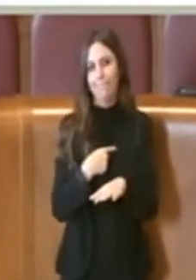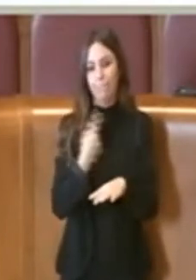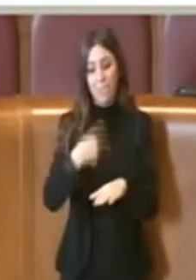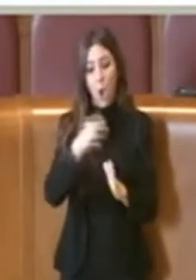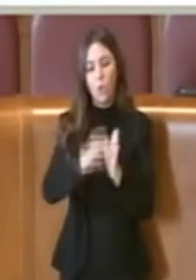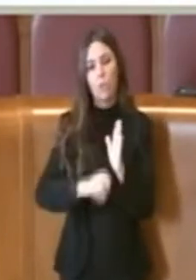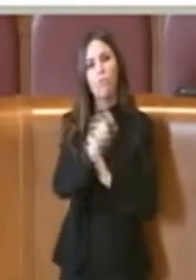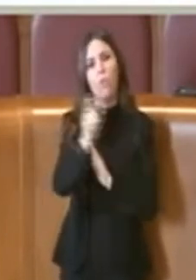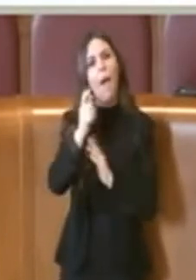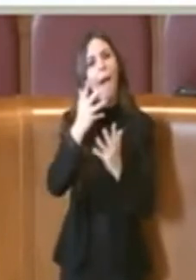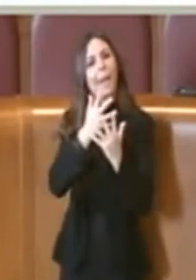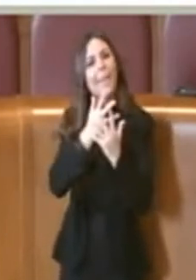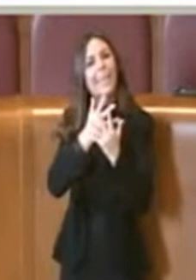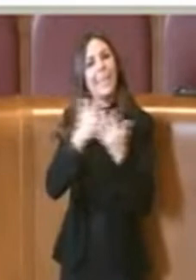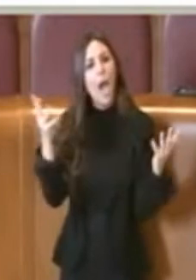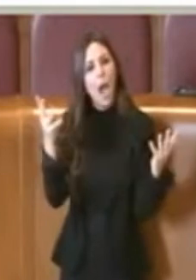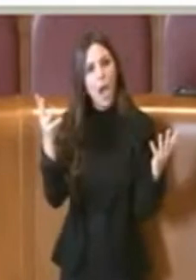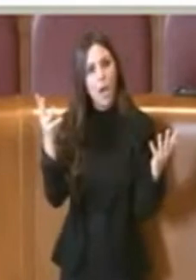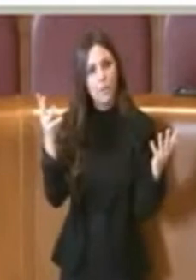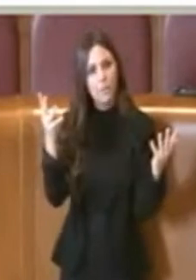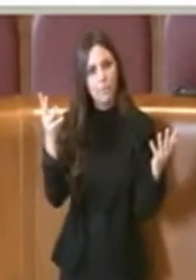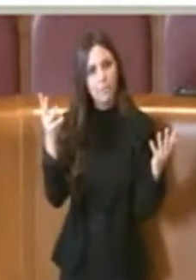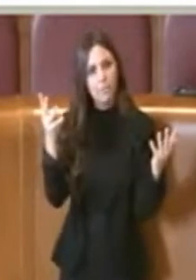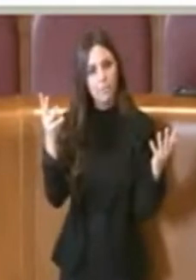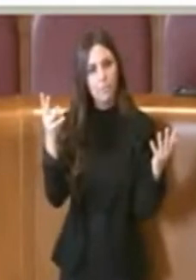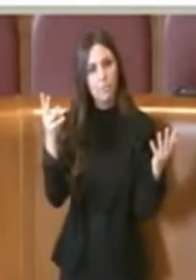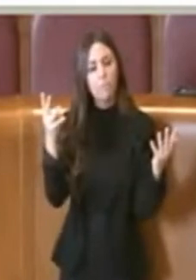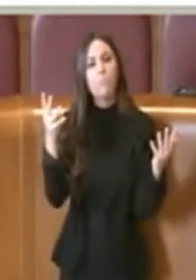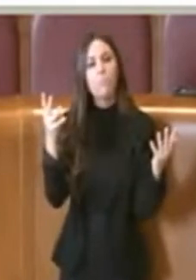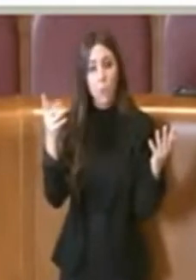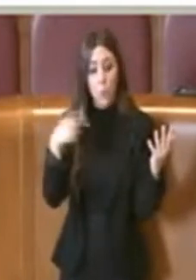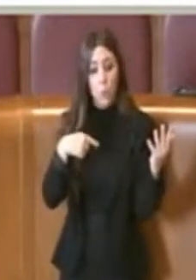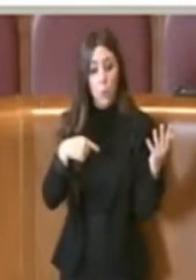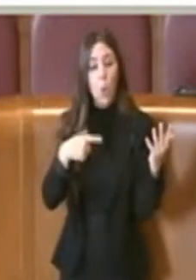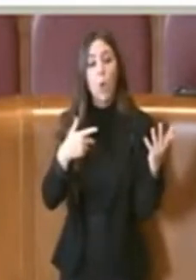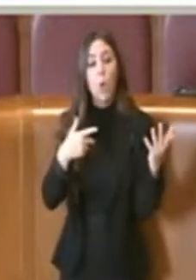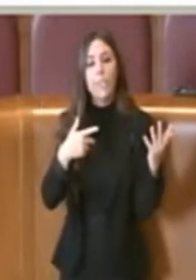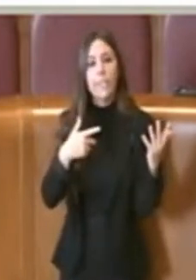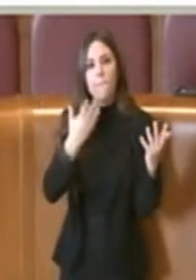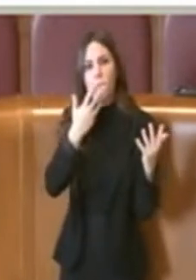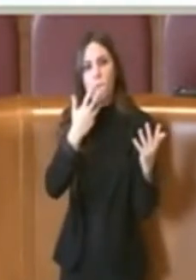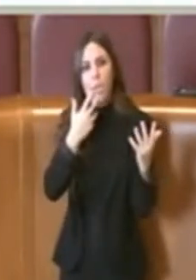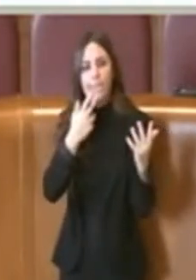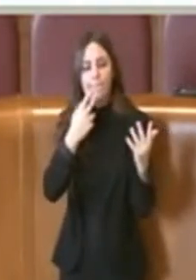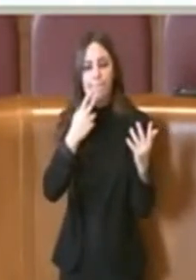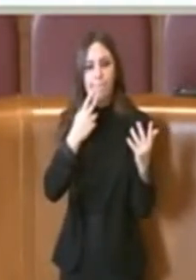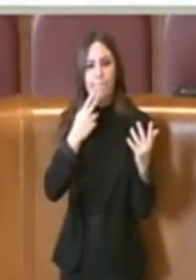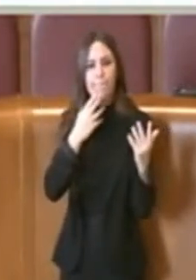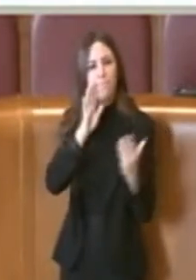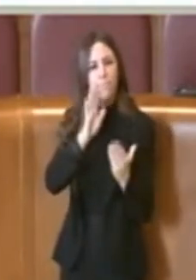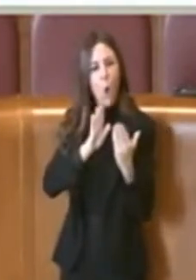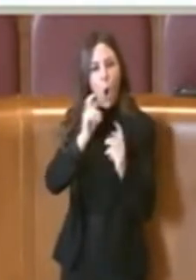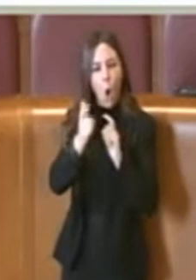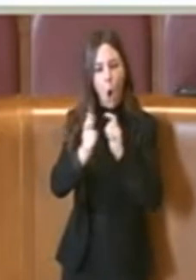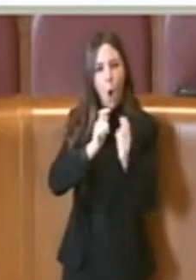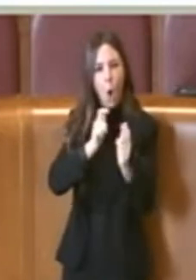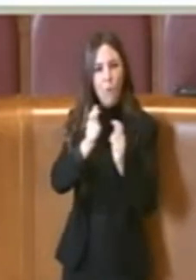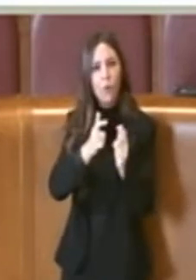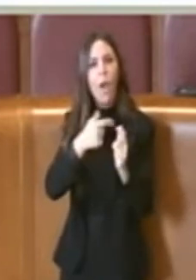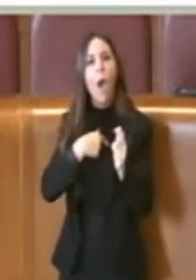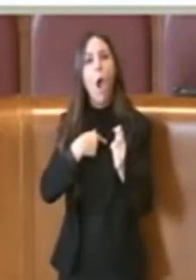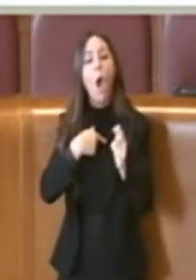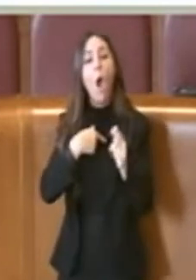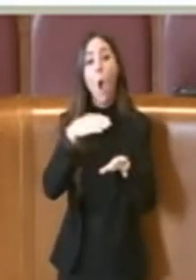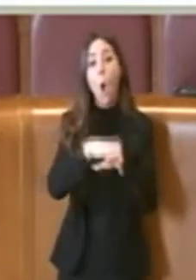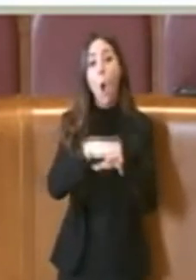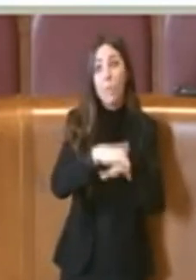rapportiamo anche con quegli organi competenti in materia sanitaria che